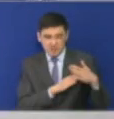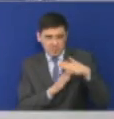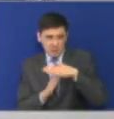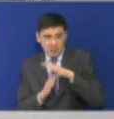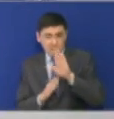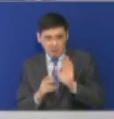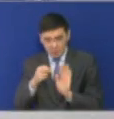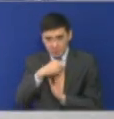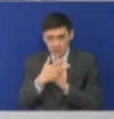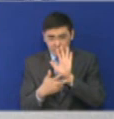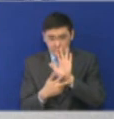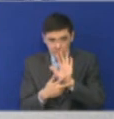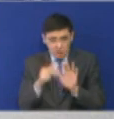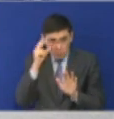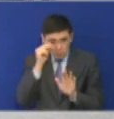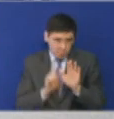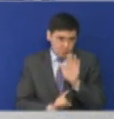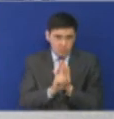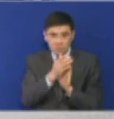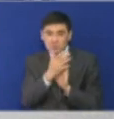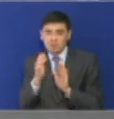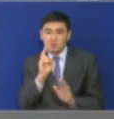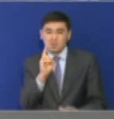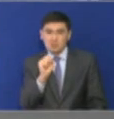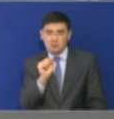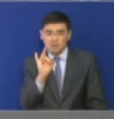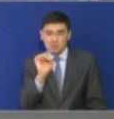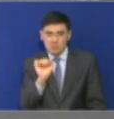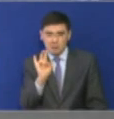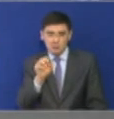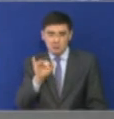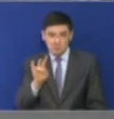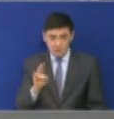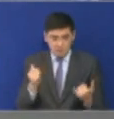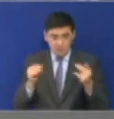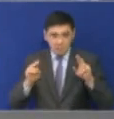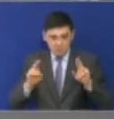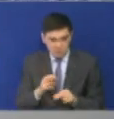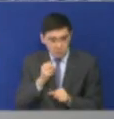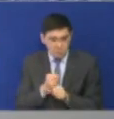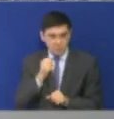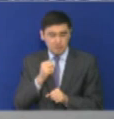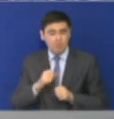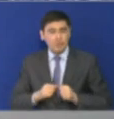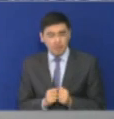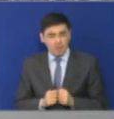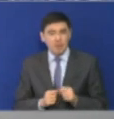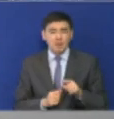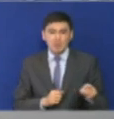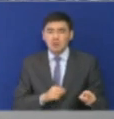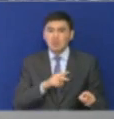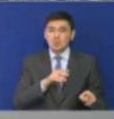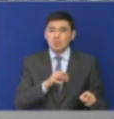числа ввели карантин. Теперь меры ужесточены. И в первую очередь их на себя ощутили предприниматели. Запрет установили на работу